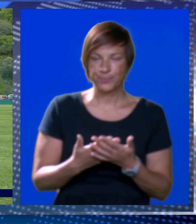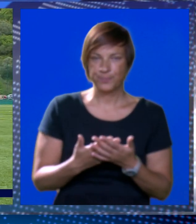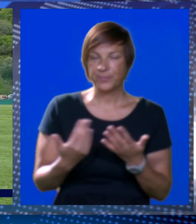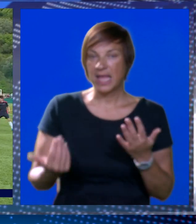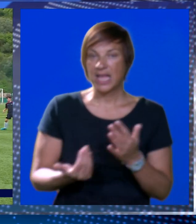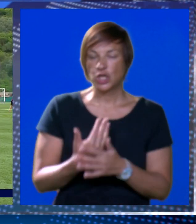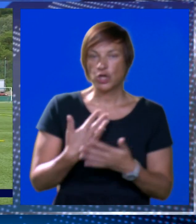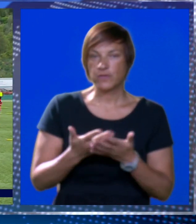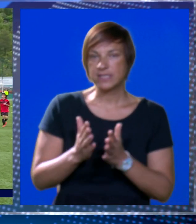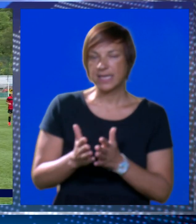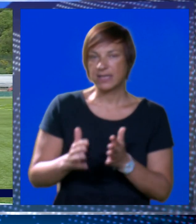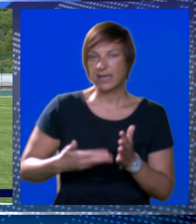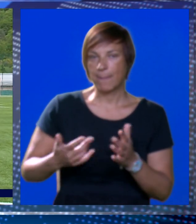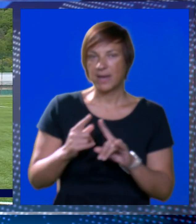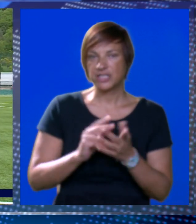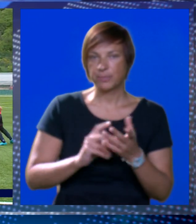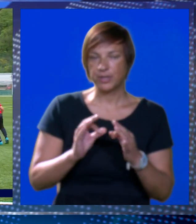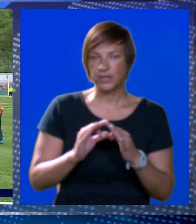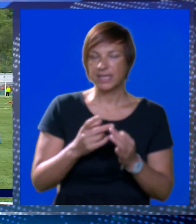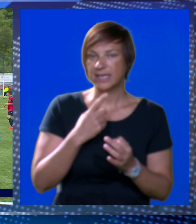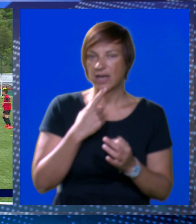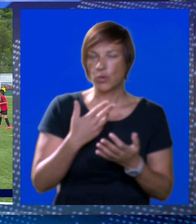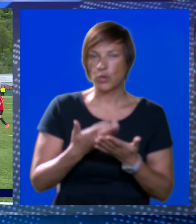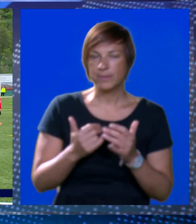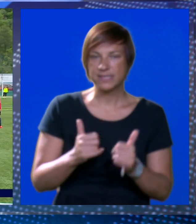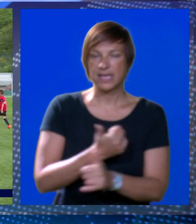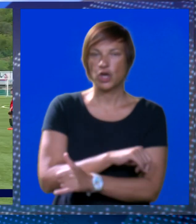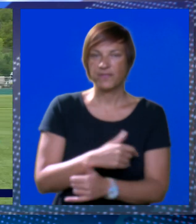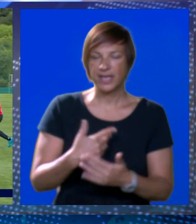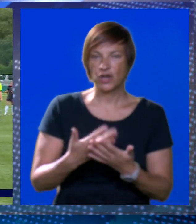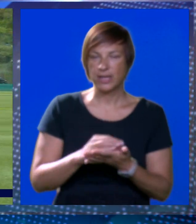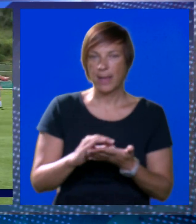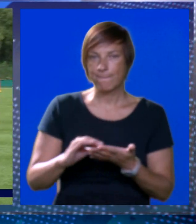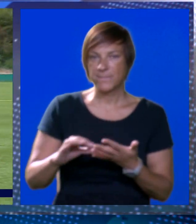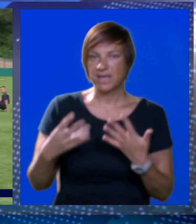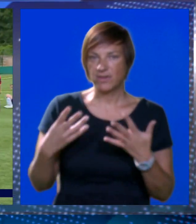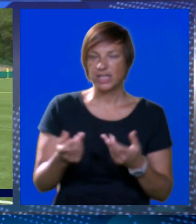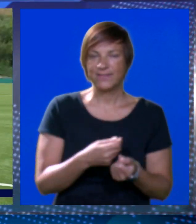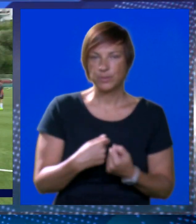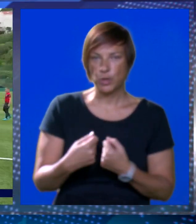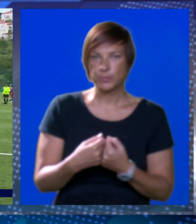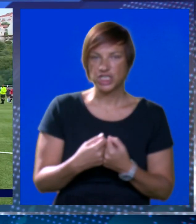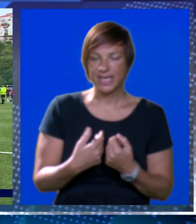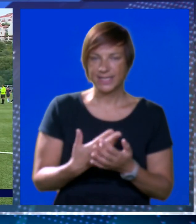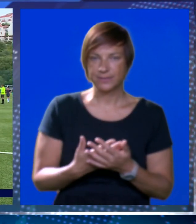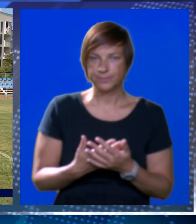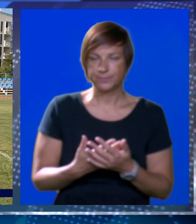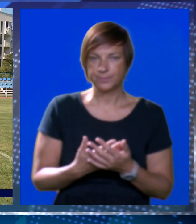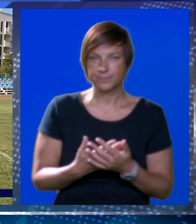Novost je kategorija mlađih pionira u kojoj se ove godine prijavilo devet momčadi.